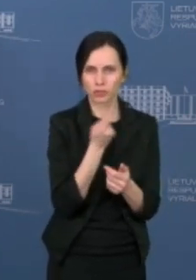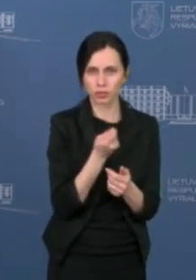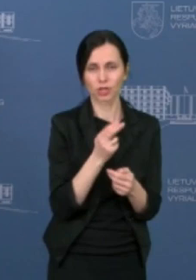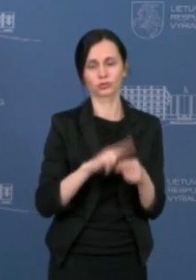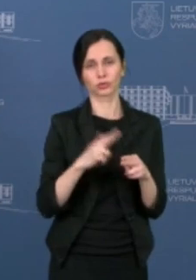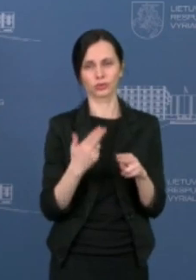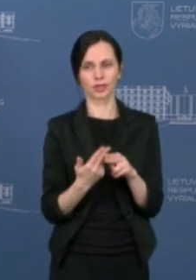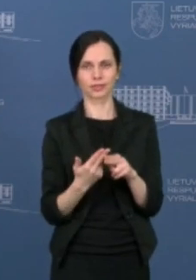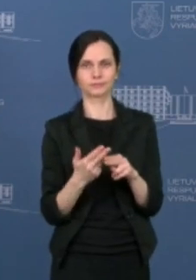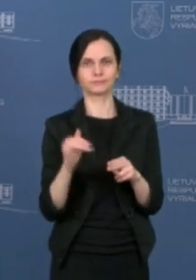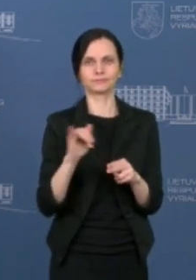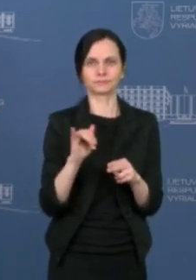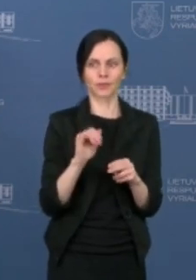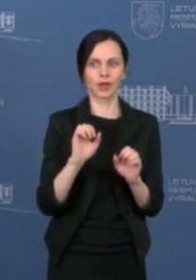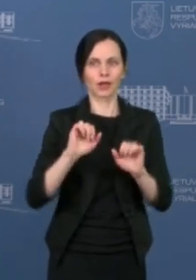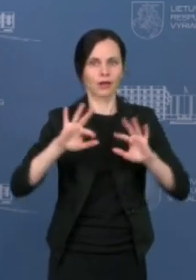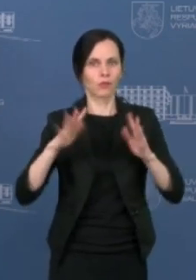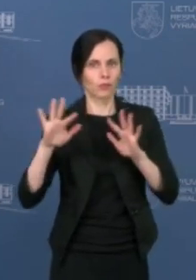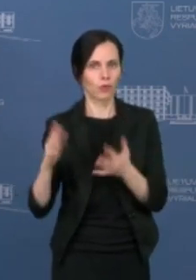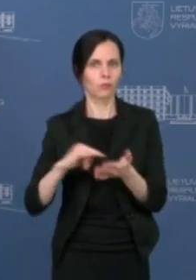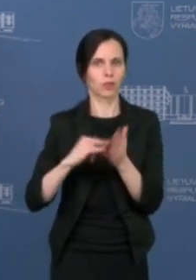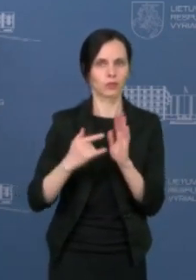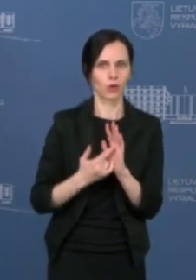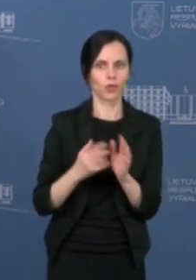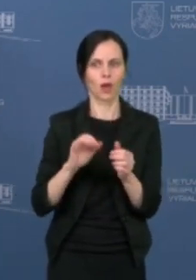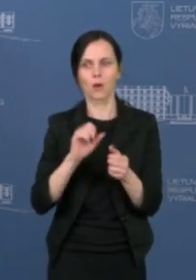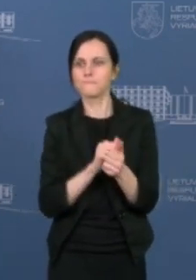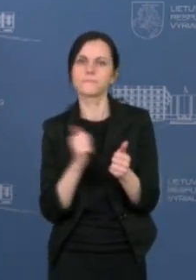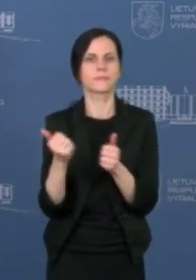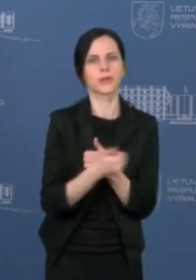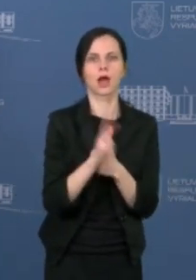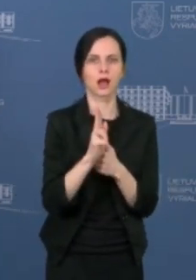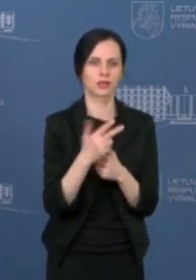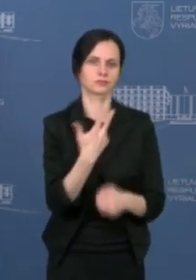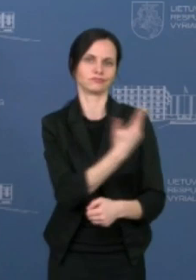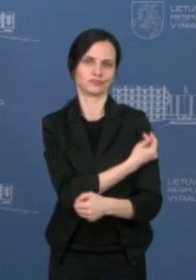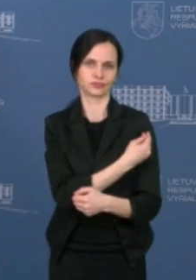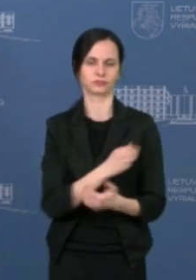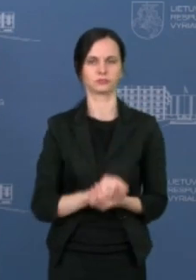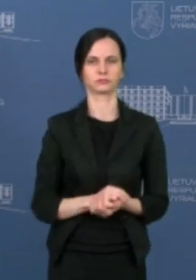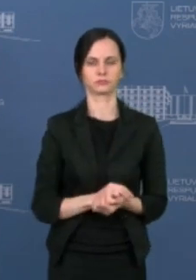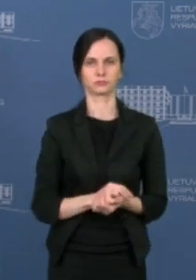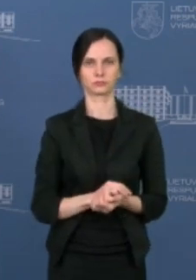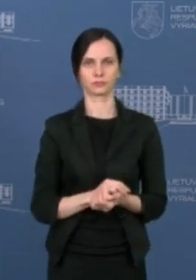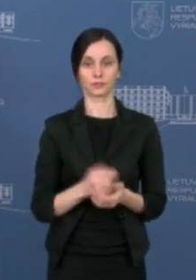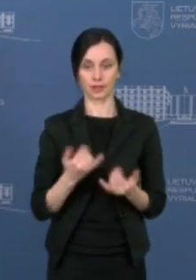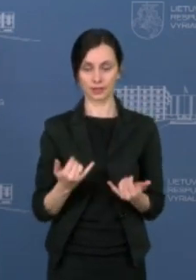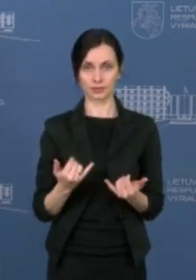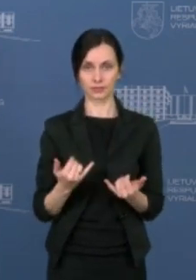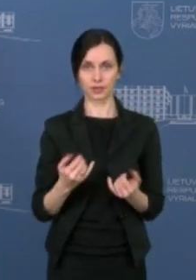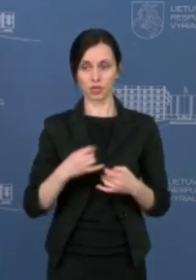aišku, kur jas galėtume nukreipti grinai pagal tą prioritetinę eilę, kuri tiesiog šiuo metu atėjo, nes mūsų prioritetas